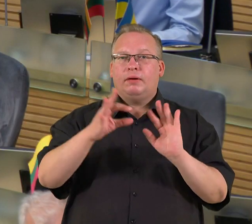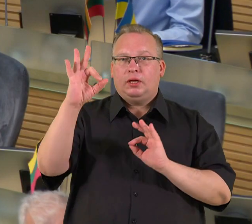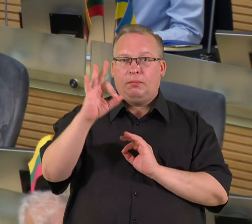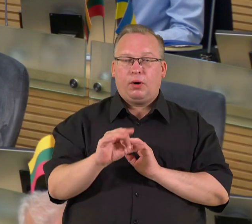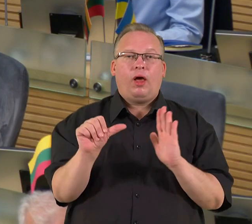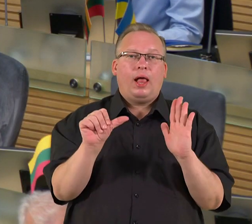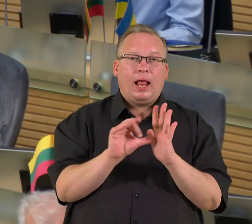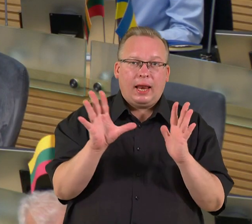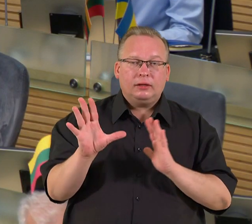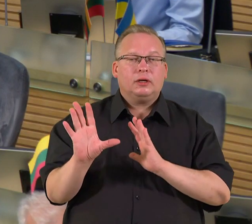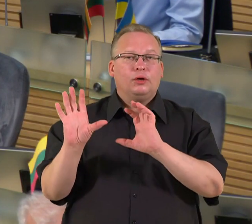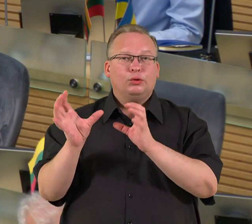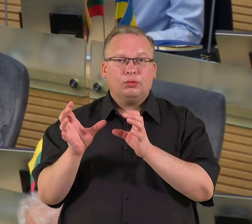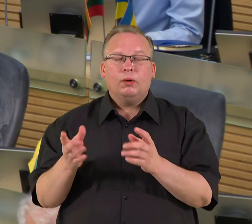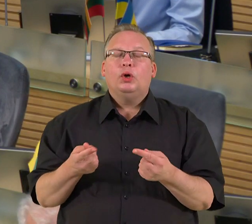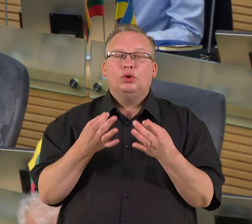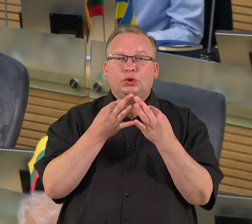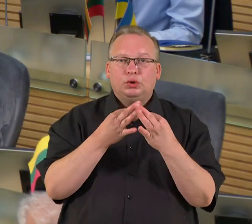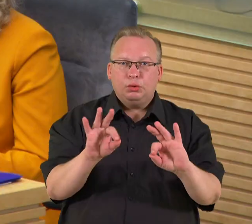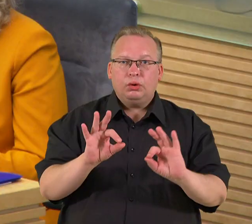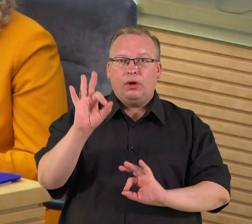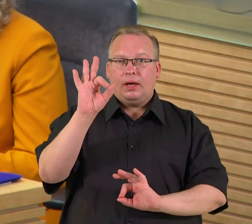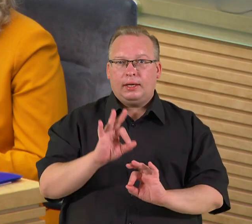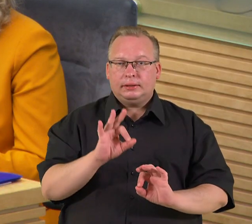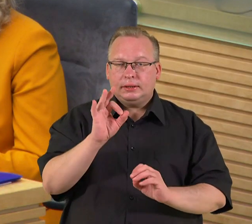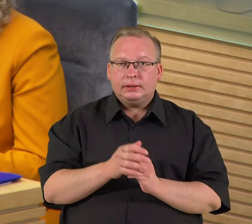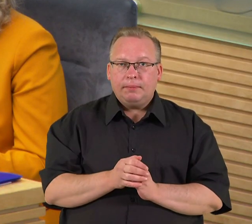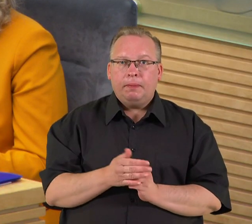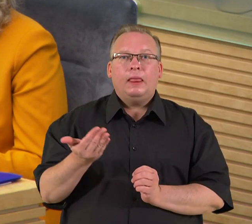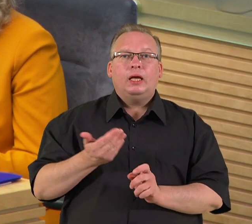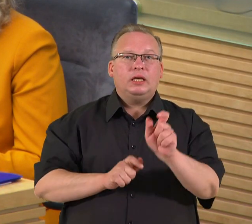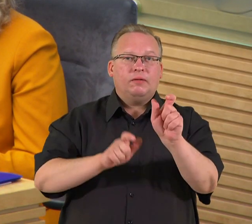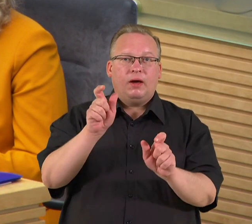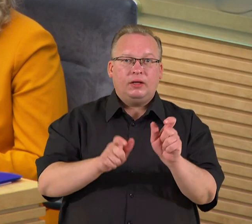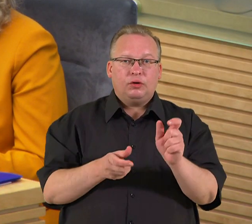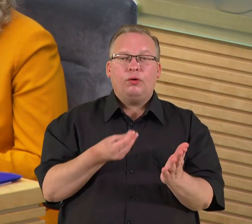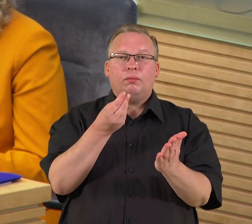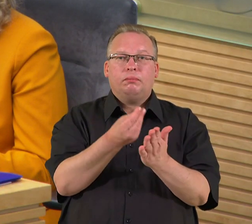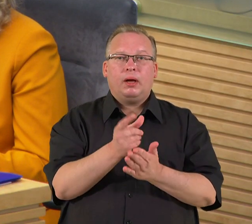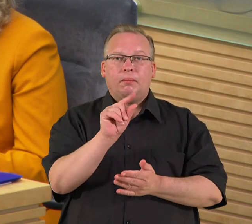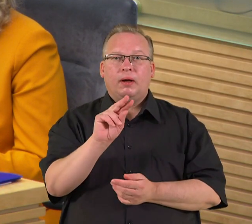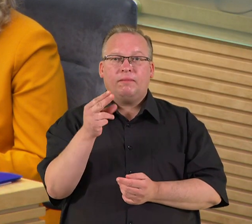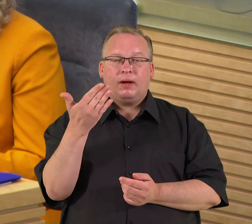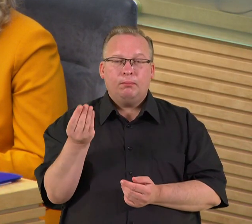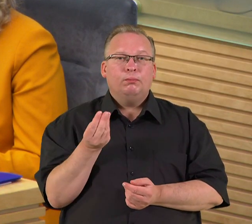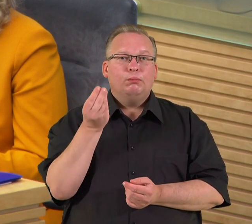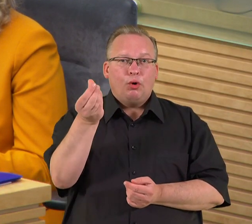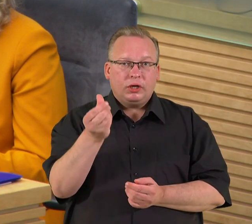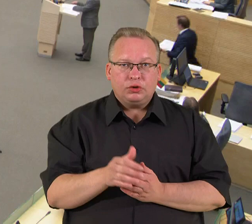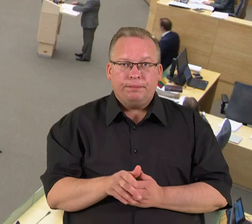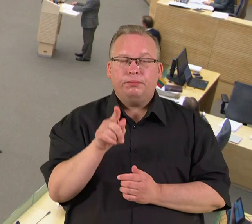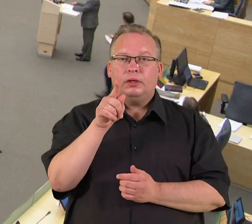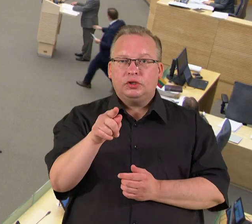tarifą elektrai ir dujoms siūlė sumažinti akcizą degalams bei gyventojų pajamų mokesčio įstatymo pataisas. Šis